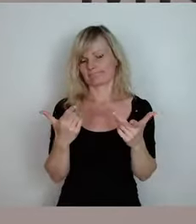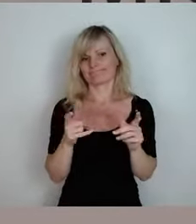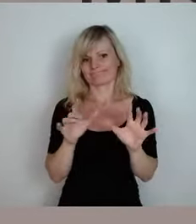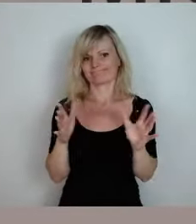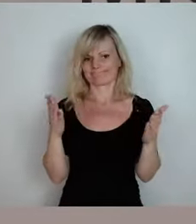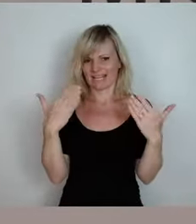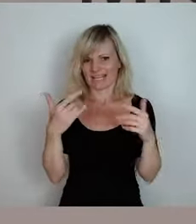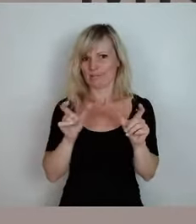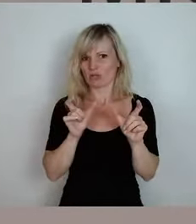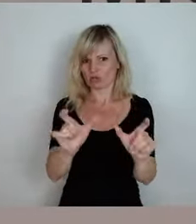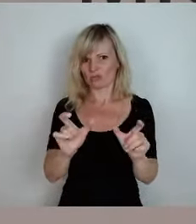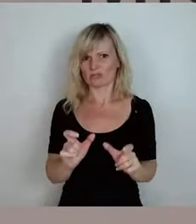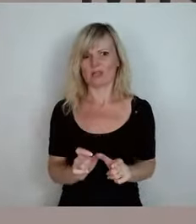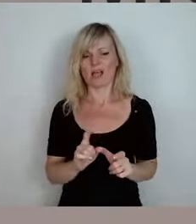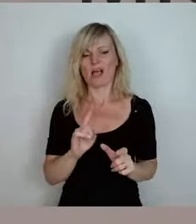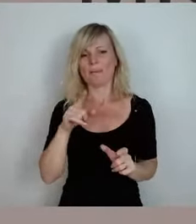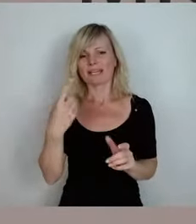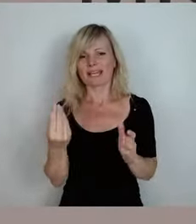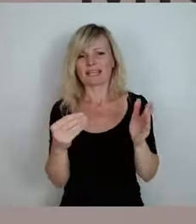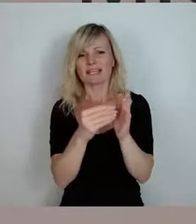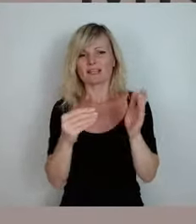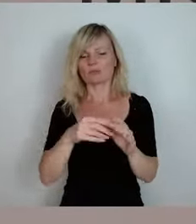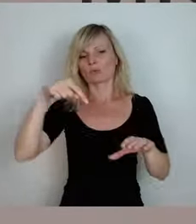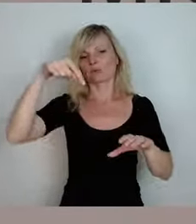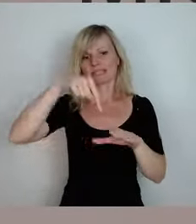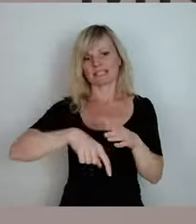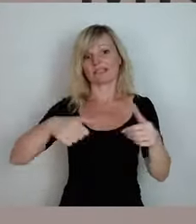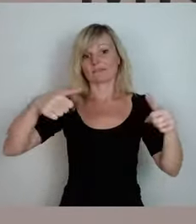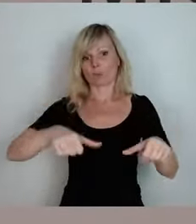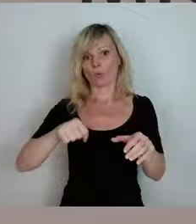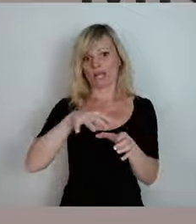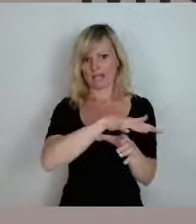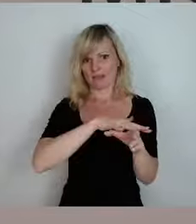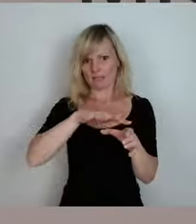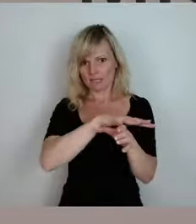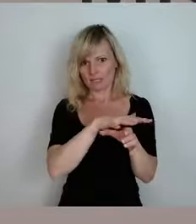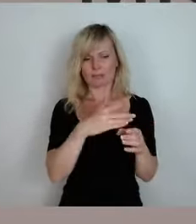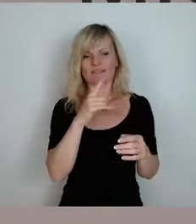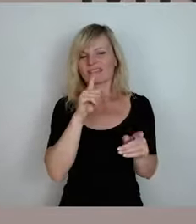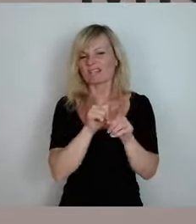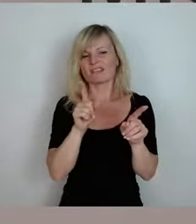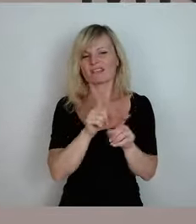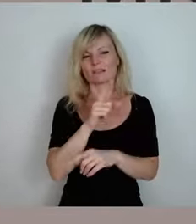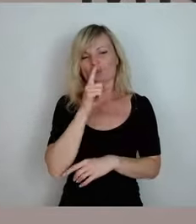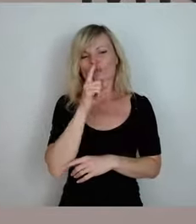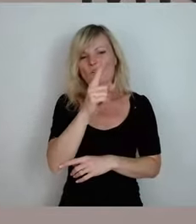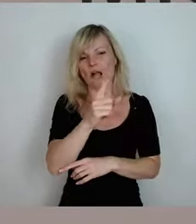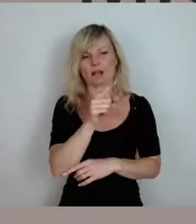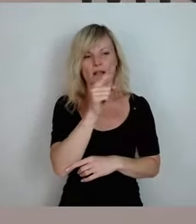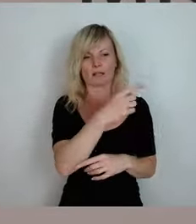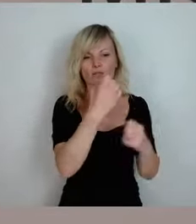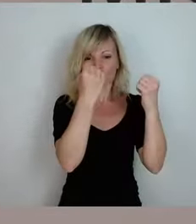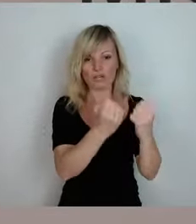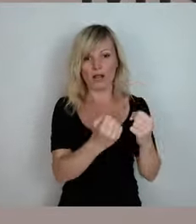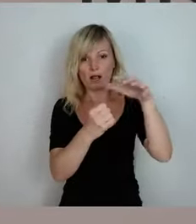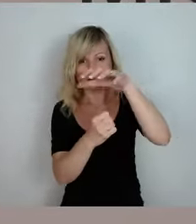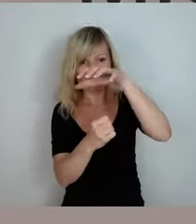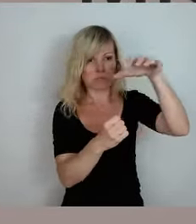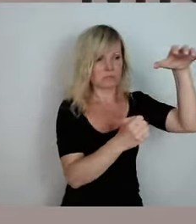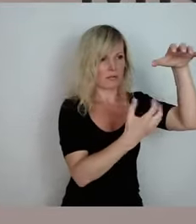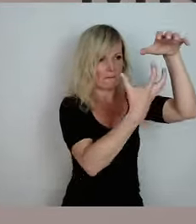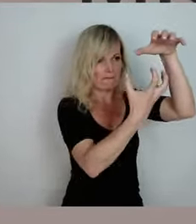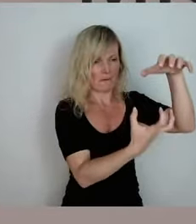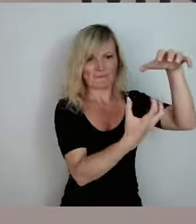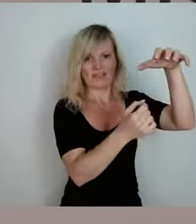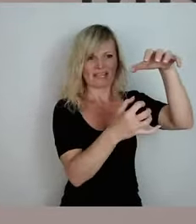Tiefdruckgebiet, was dieses starke Gebiet an einer Stelle festhält, dafür,